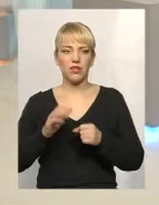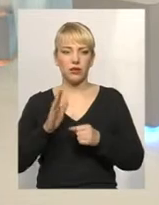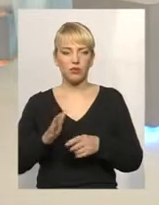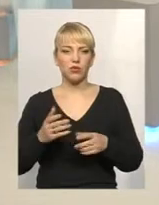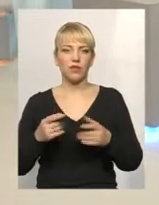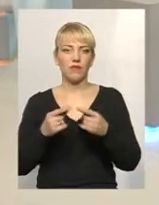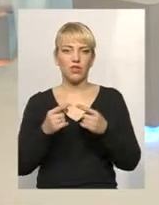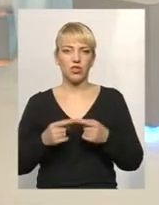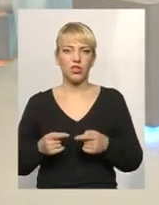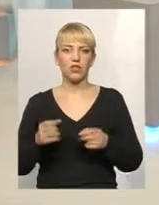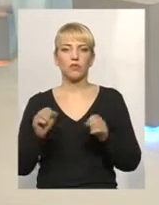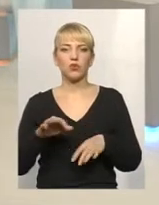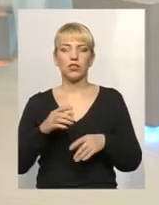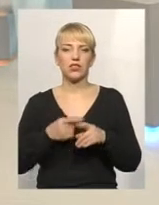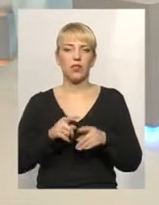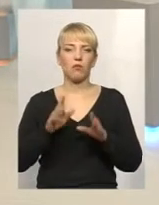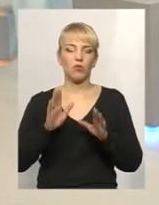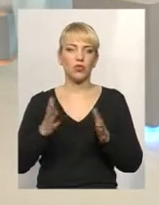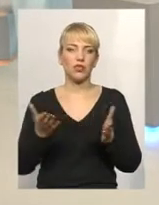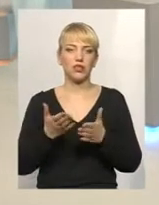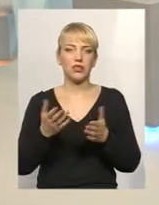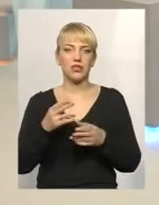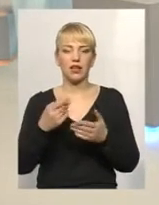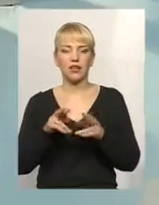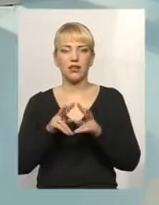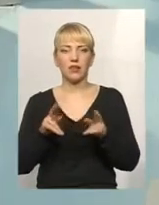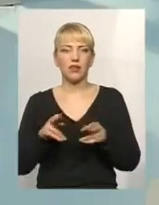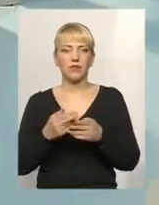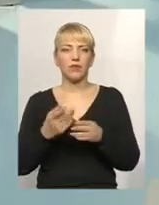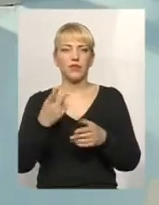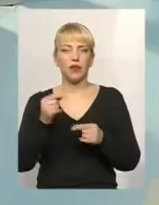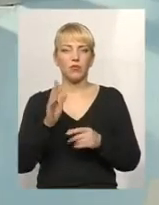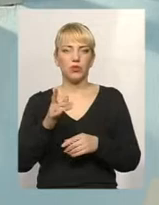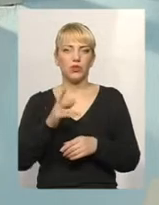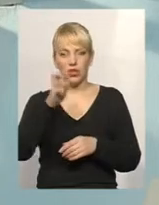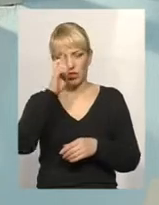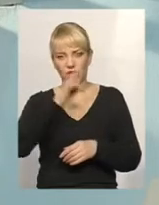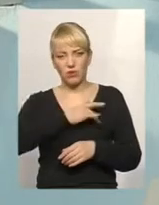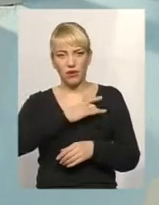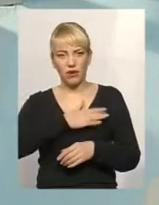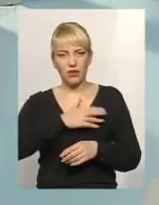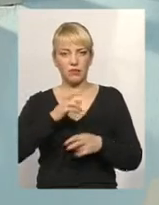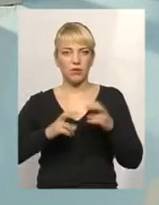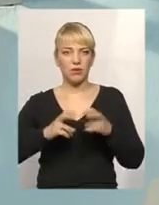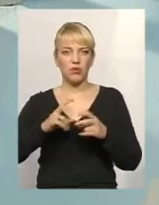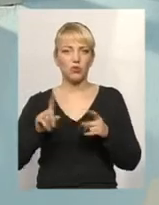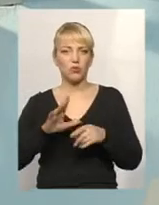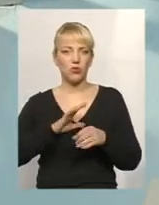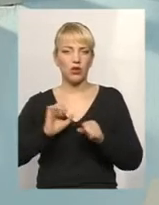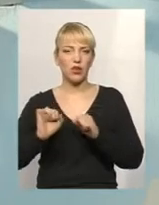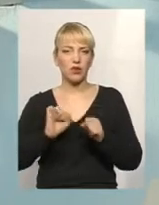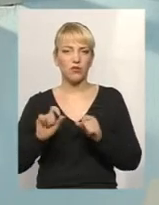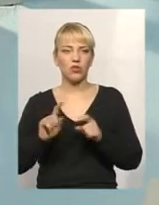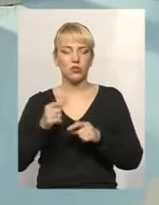Може, це буде якесь, ну, по типу ДПП, державно-приватне підприємство, для того, щоб воно було керованим, і ми